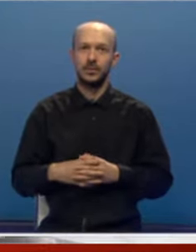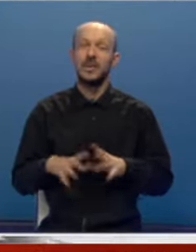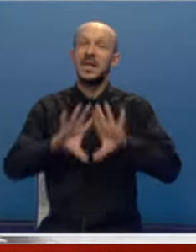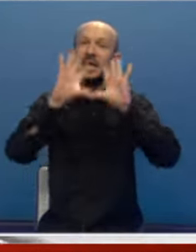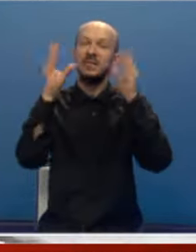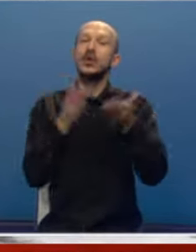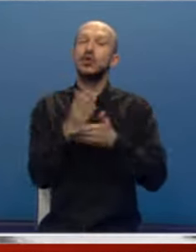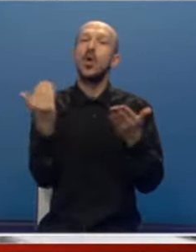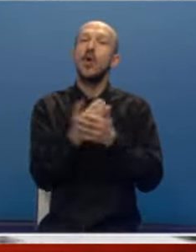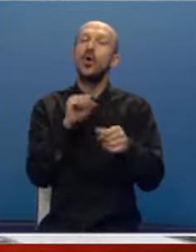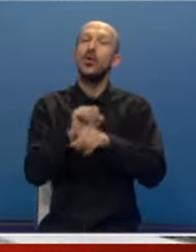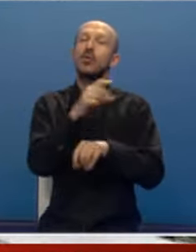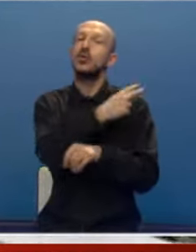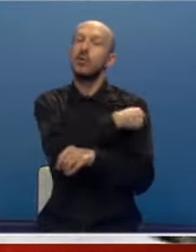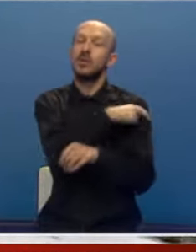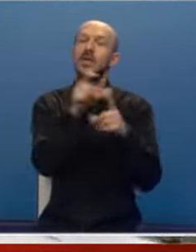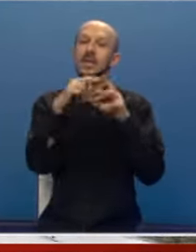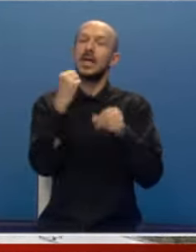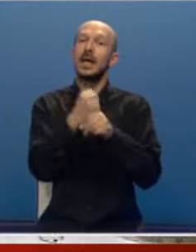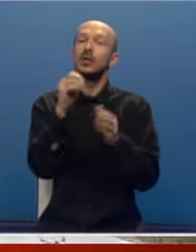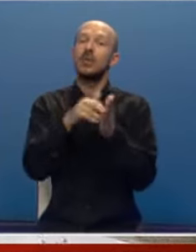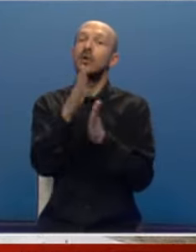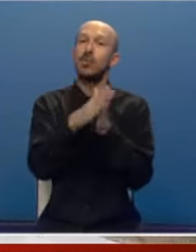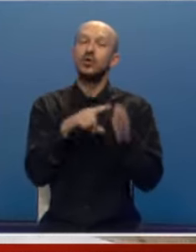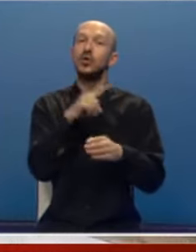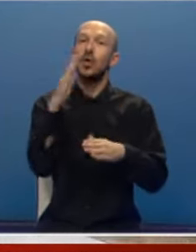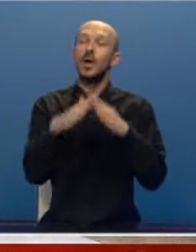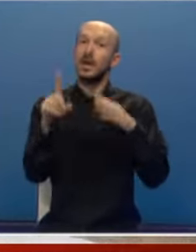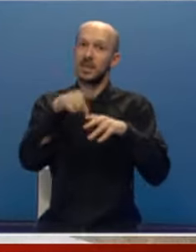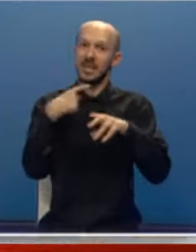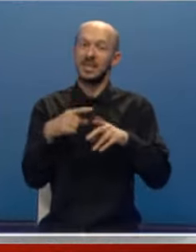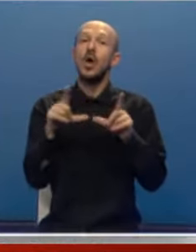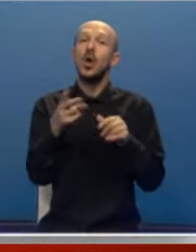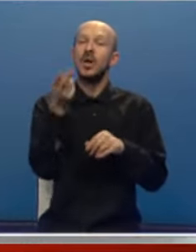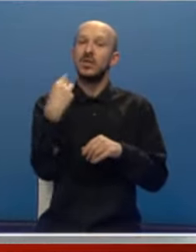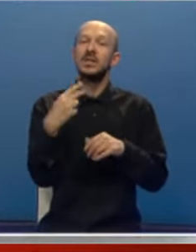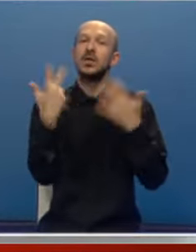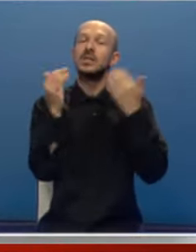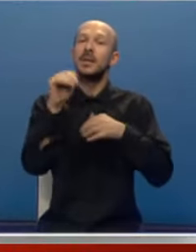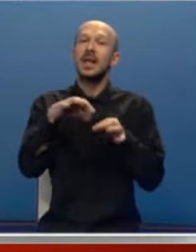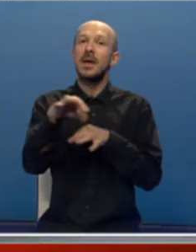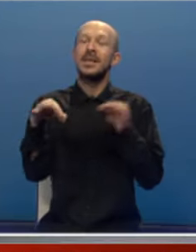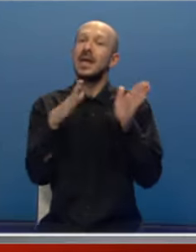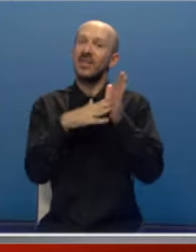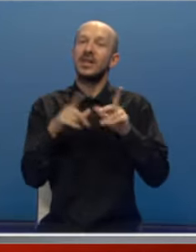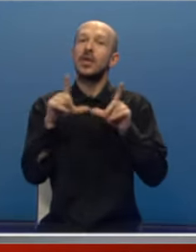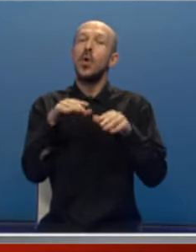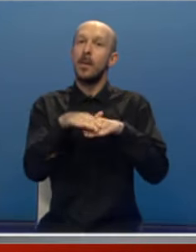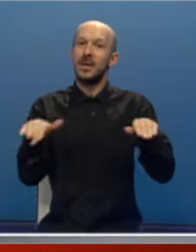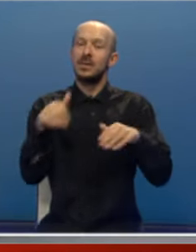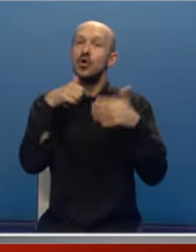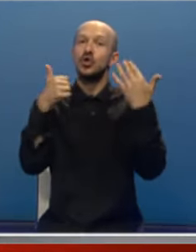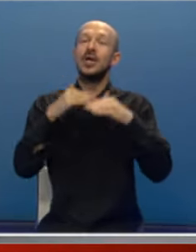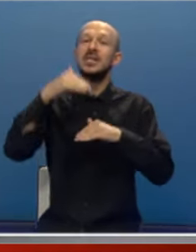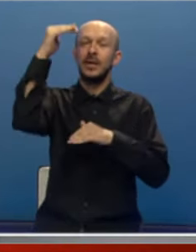Sve službe u novoj Dobojskoj bolnici sa radom bi trebalo da počnu do kraja mjeseca. U 28.000 metara kvadratnih u prizemlju i